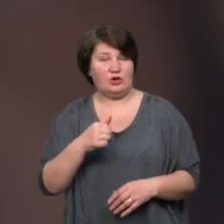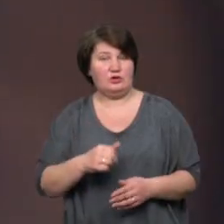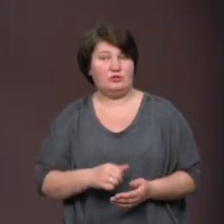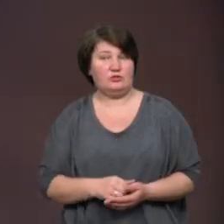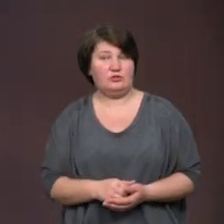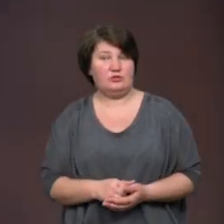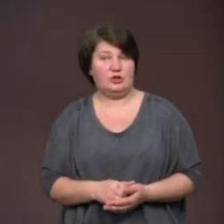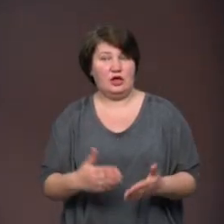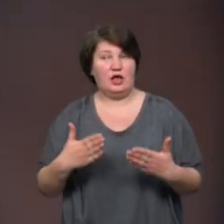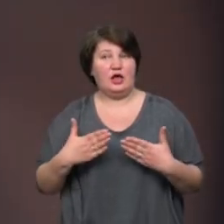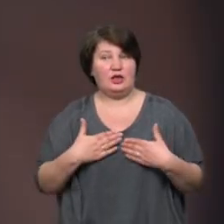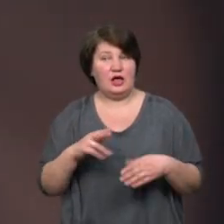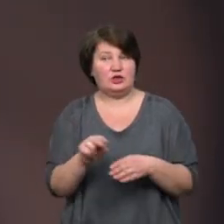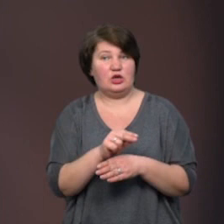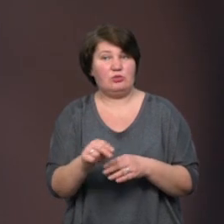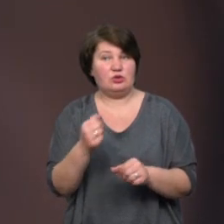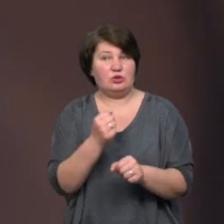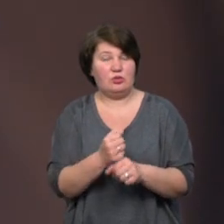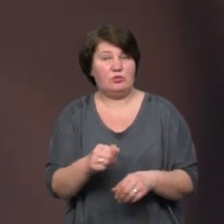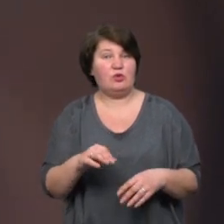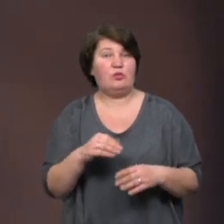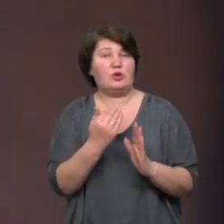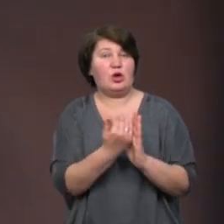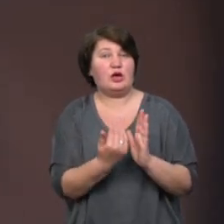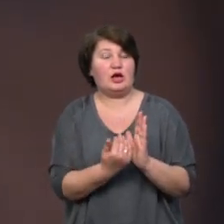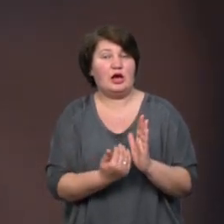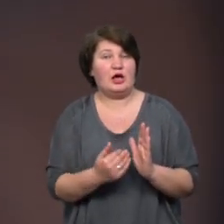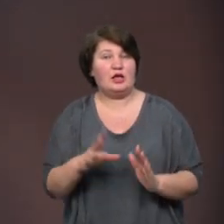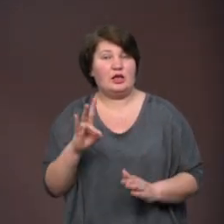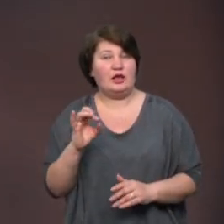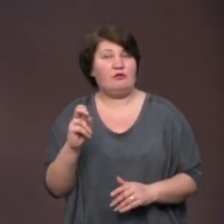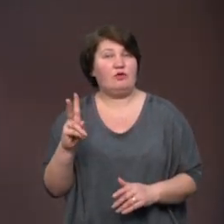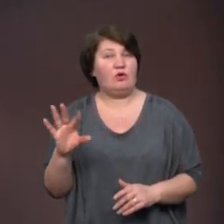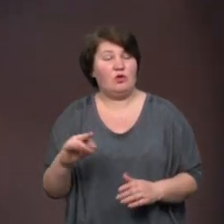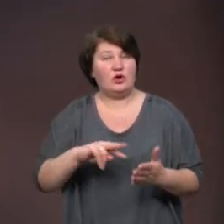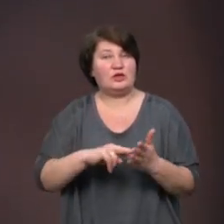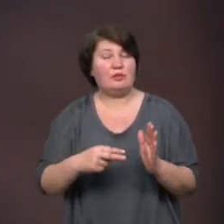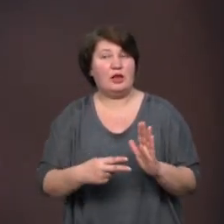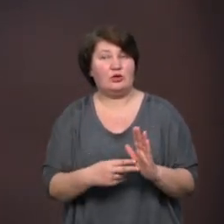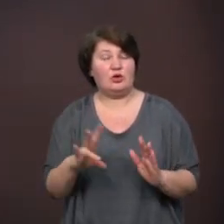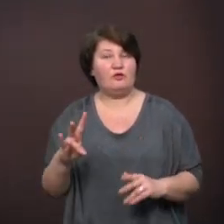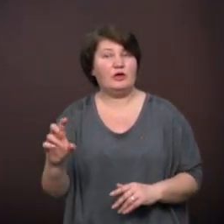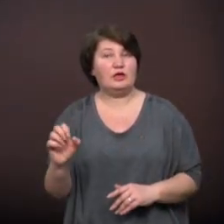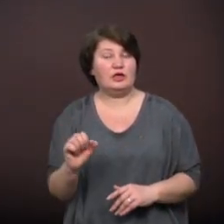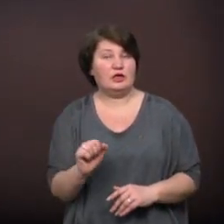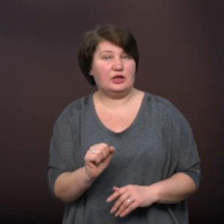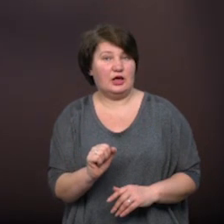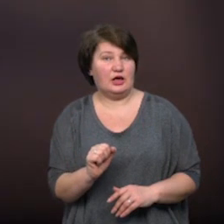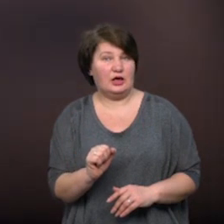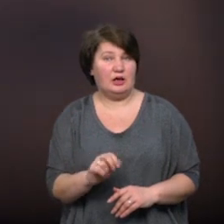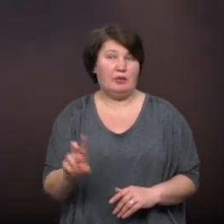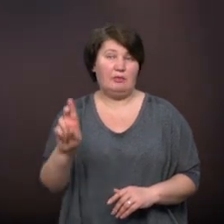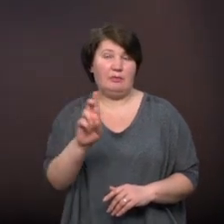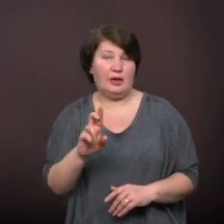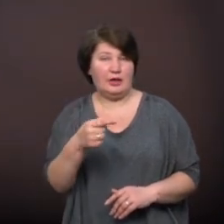Наші ремонтні роботи по програмі «НЕВКО» були заплановані на березень